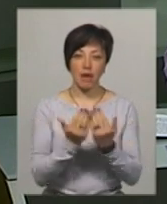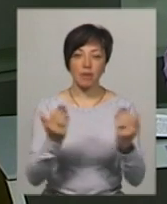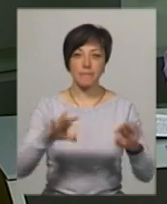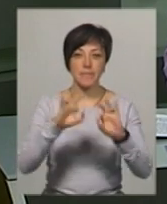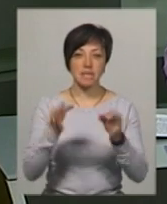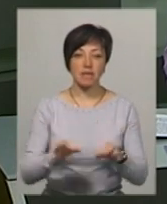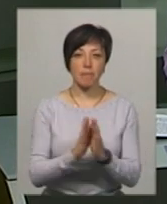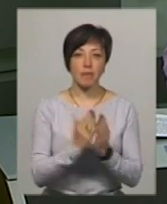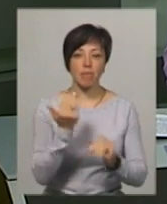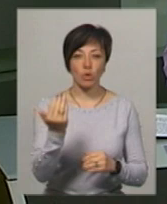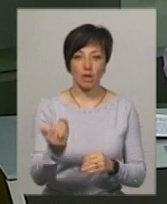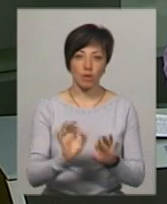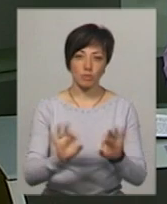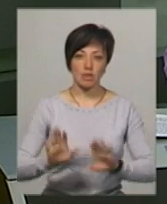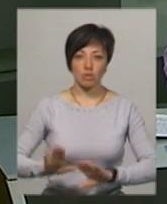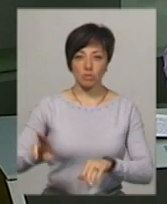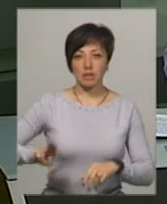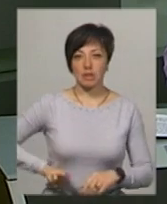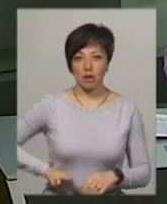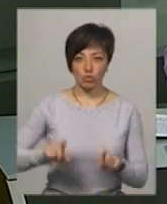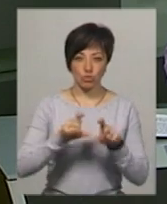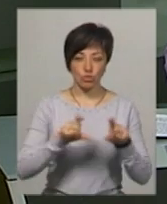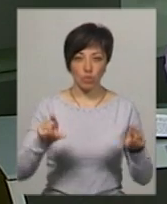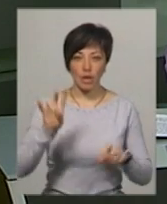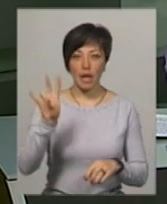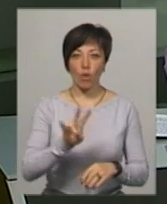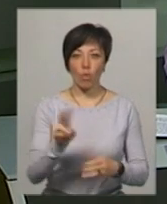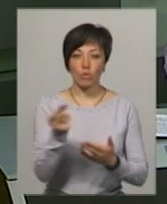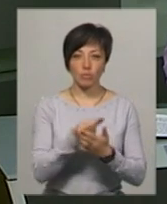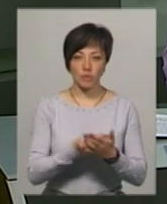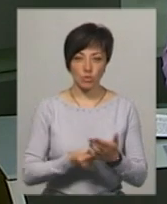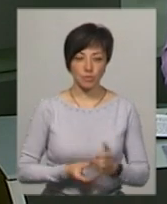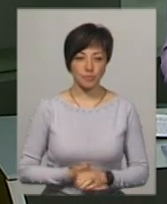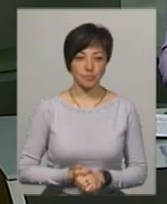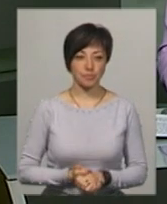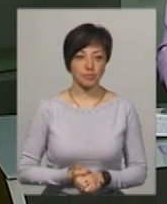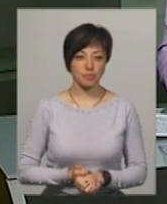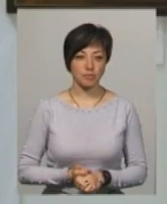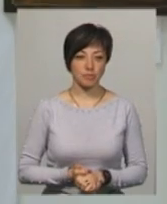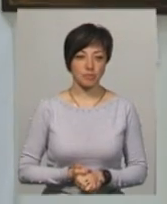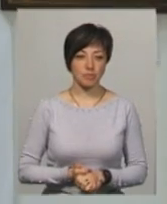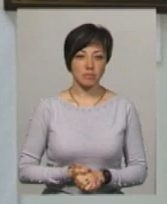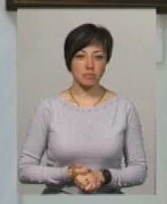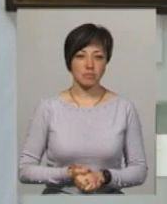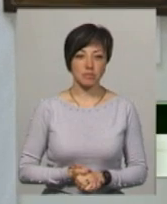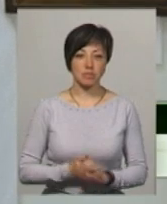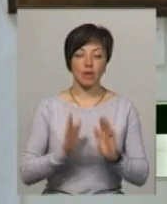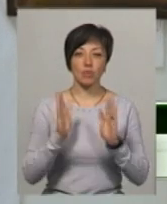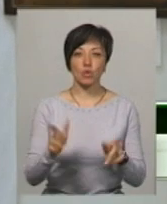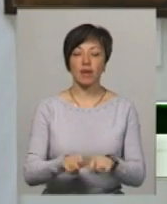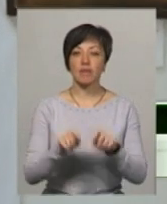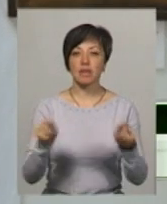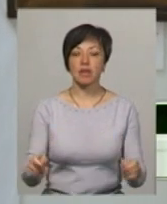мистецтв бібліотеки, розповідає заступник директора школи іконопису «Нікош» Світлана Михайлова. Буде відкрита